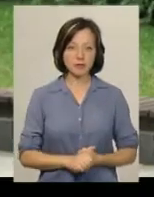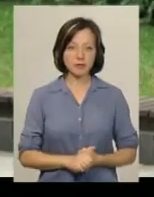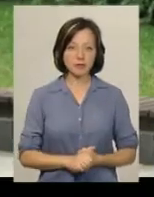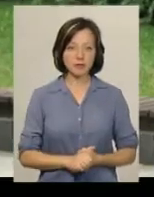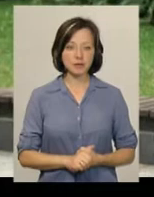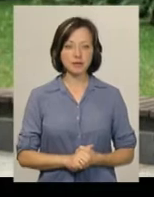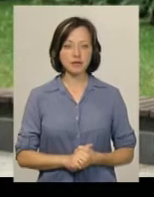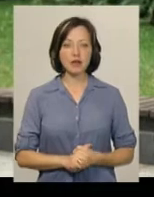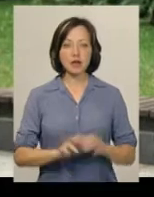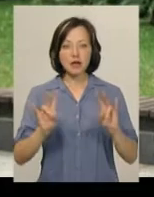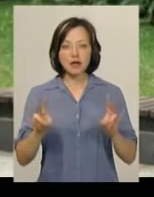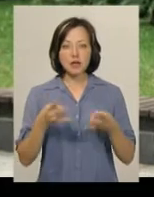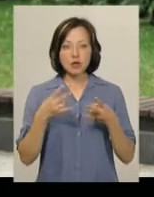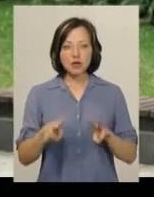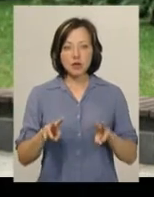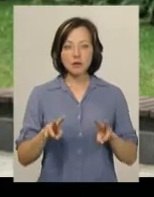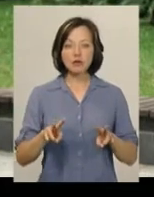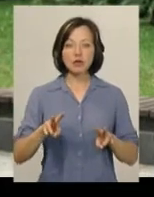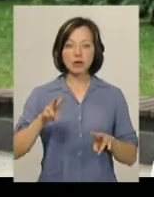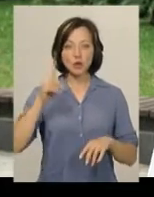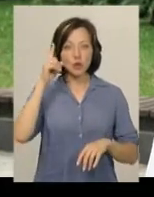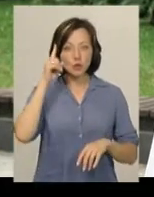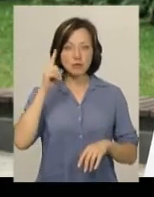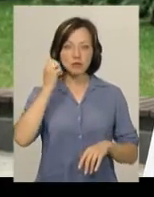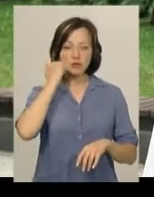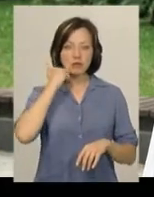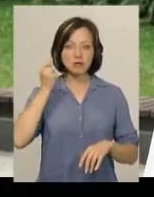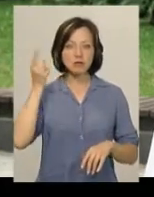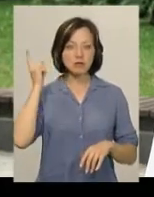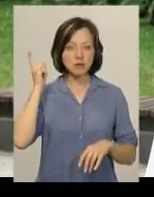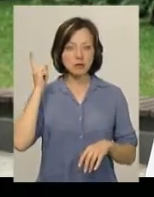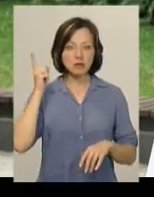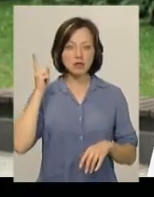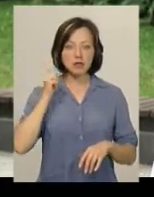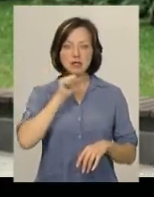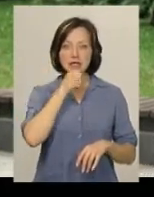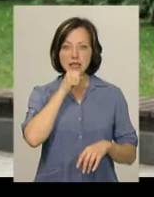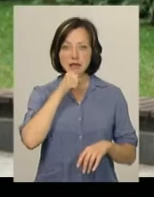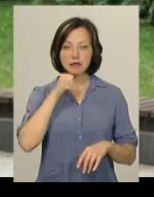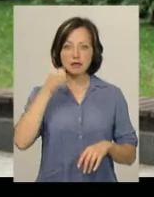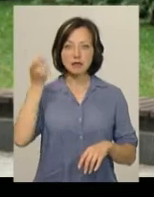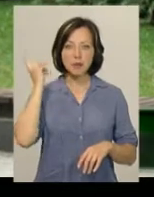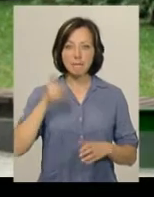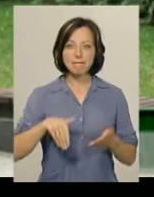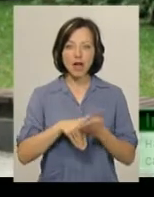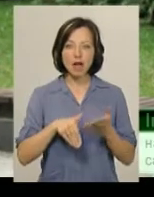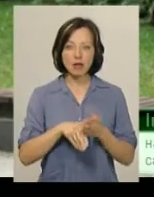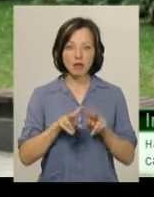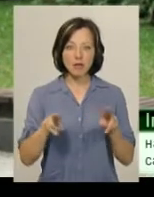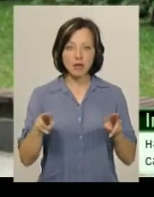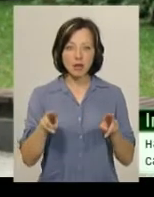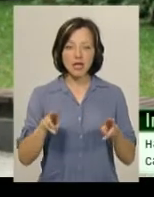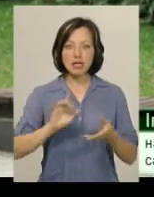Не потрібно покладатися на ті старі дідівські чи батьківські методи, такі як